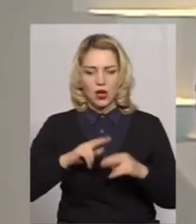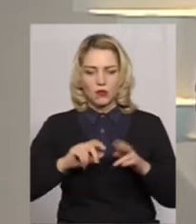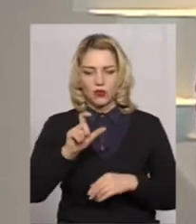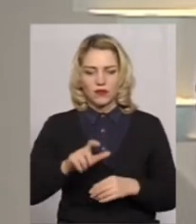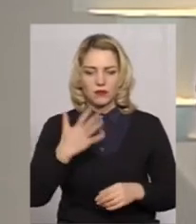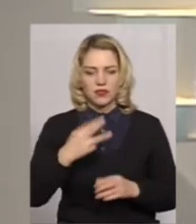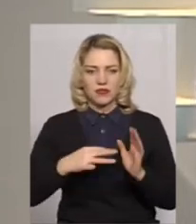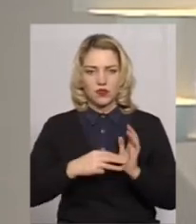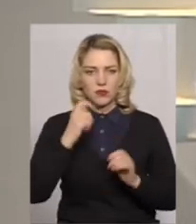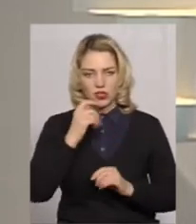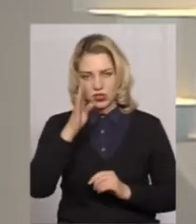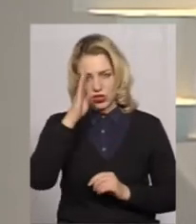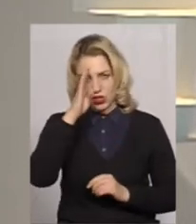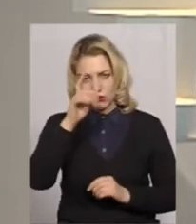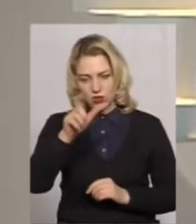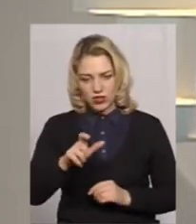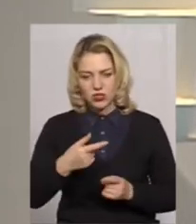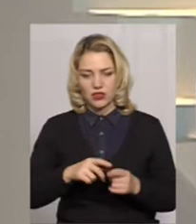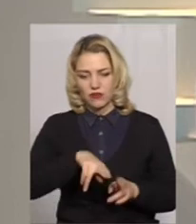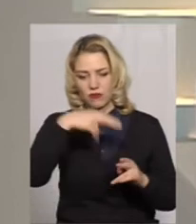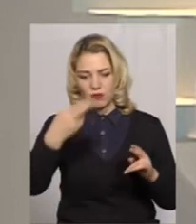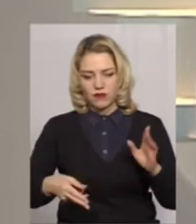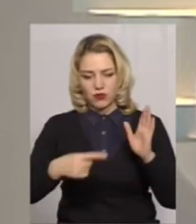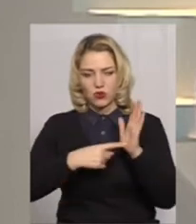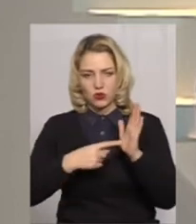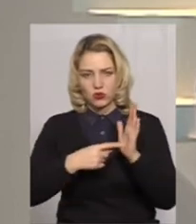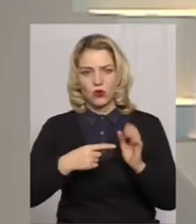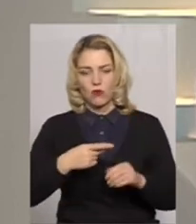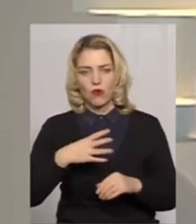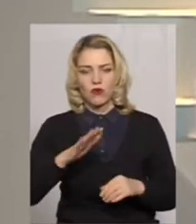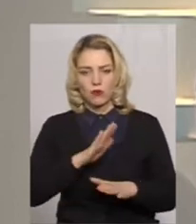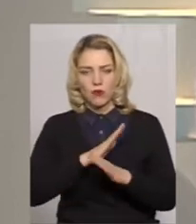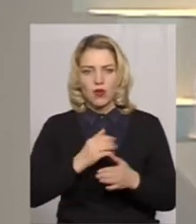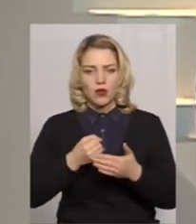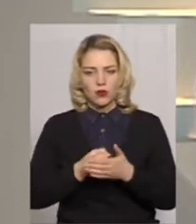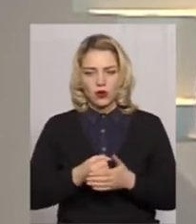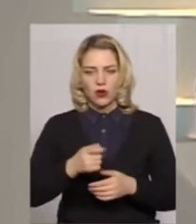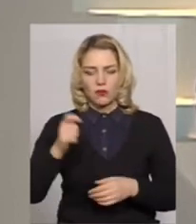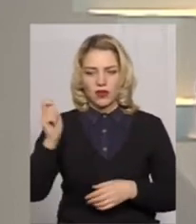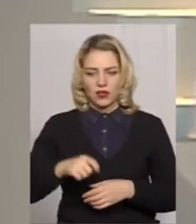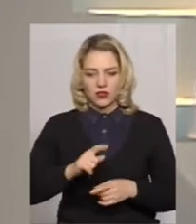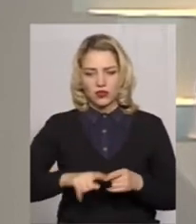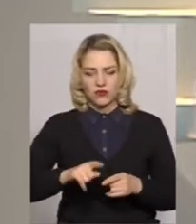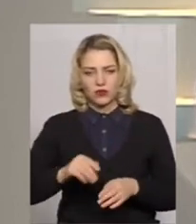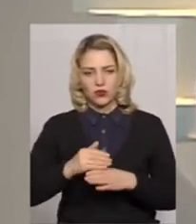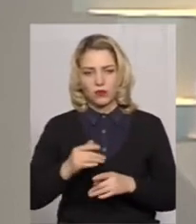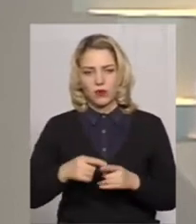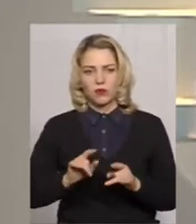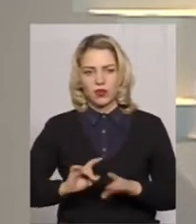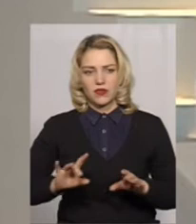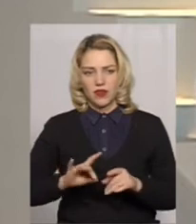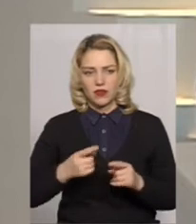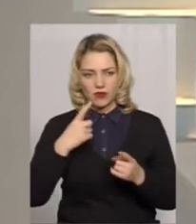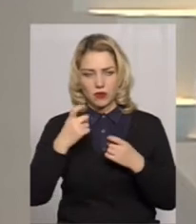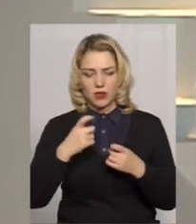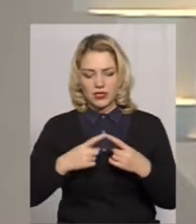-річний хмельничанин впав з 6-го поверху і помер до приїзду швидкої. Підтвердила інформацію старший інспектор сектору